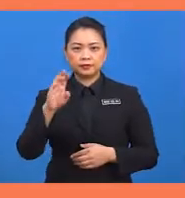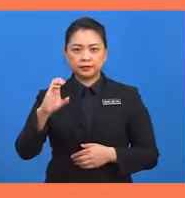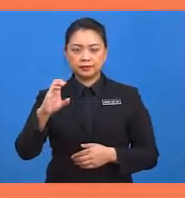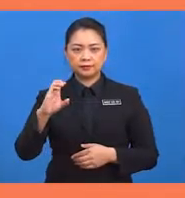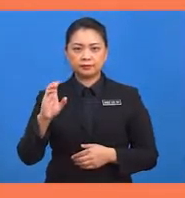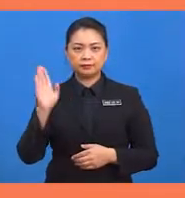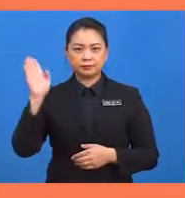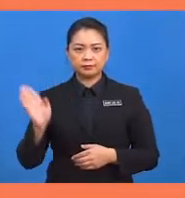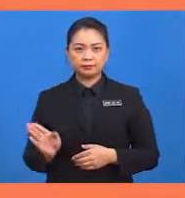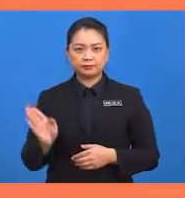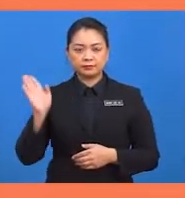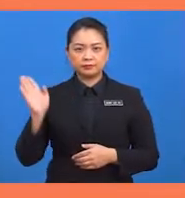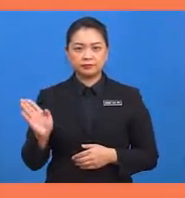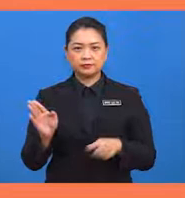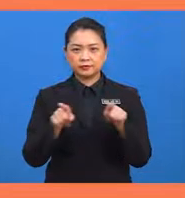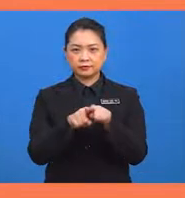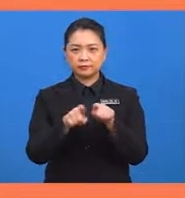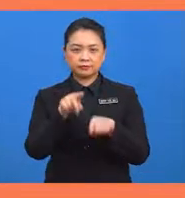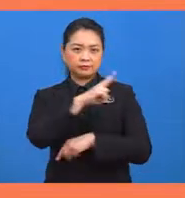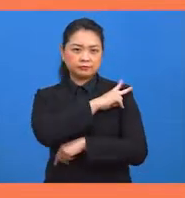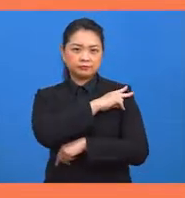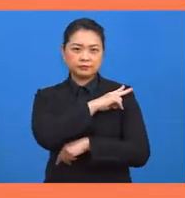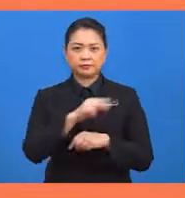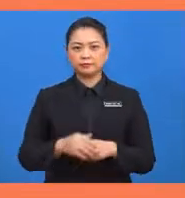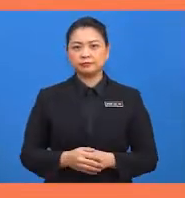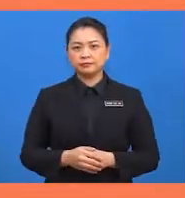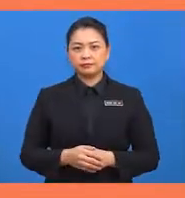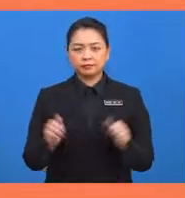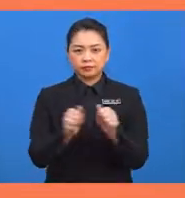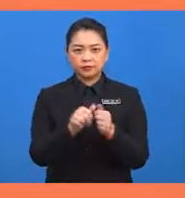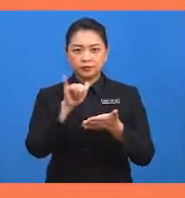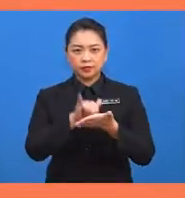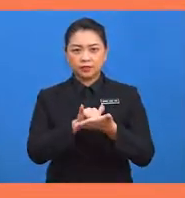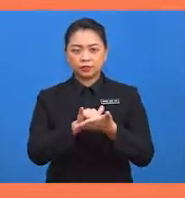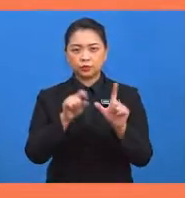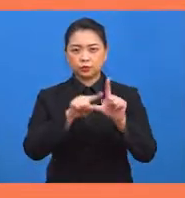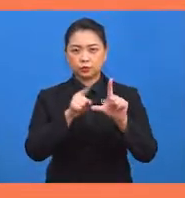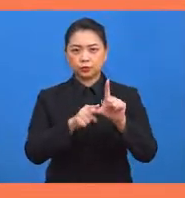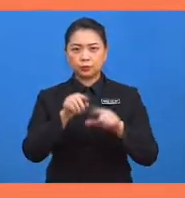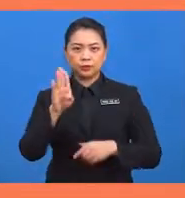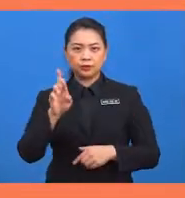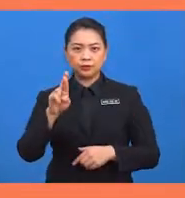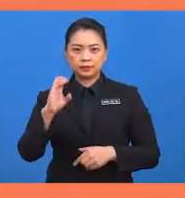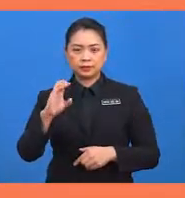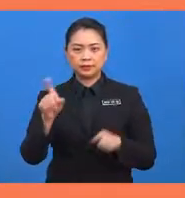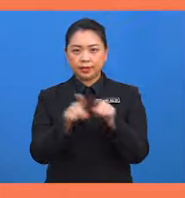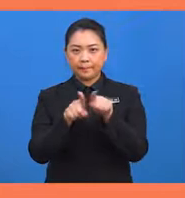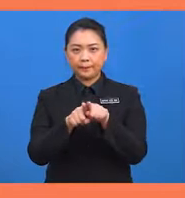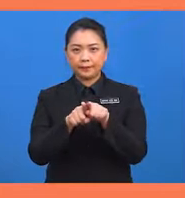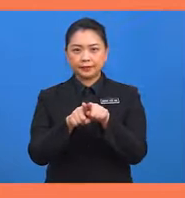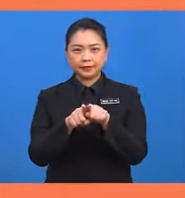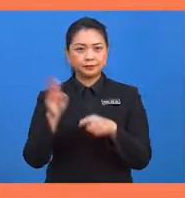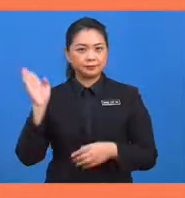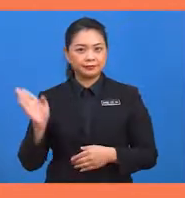ialah segitiga sama kaki. Dengan itu, sudut BRC sama dengan sudut